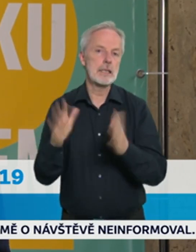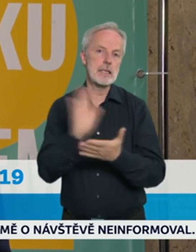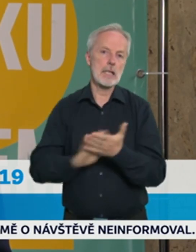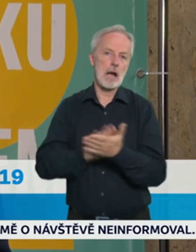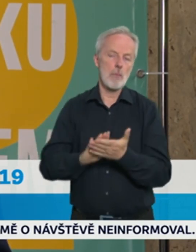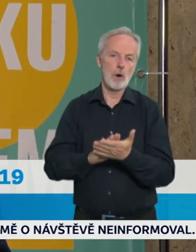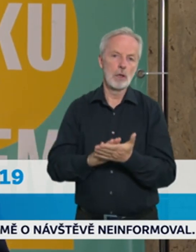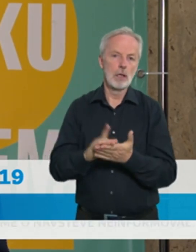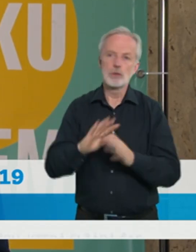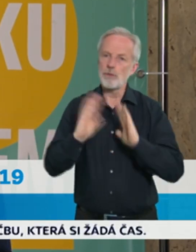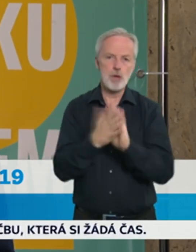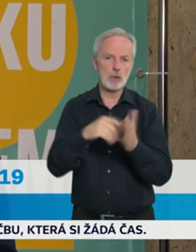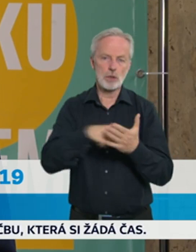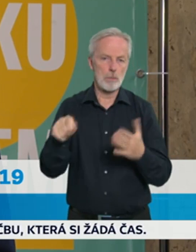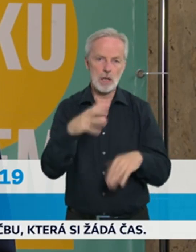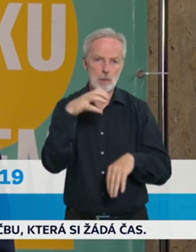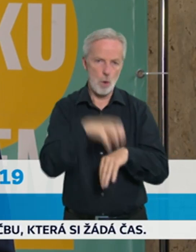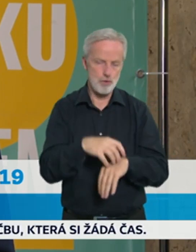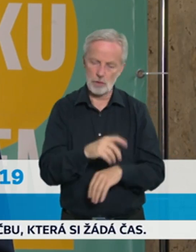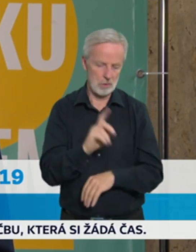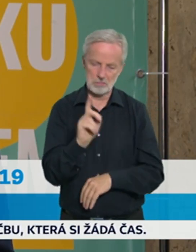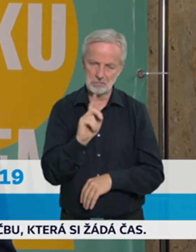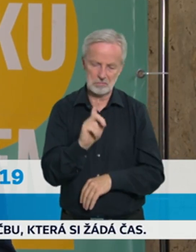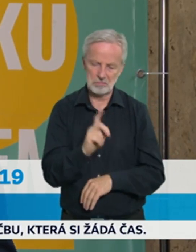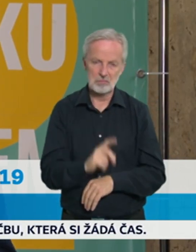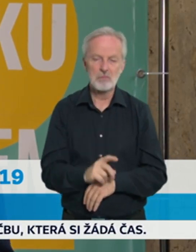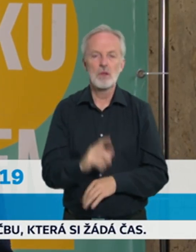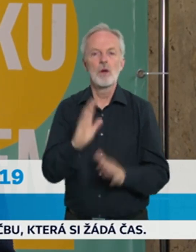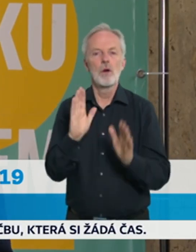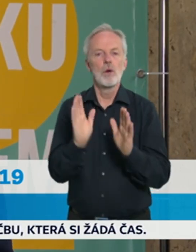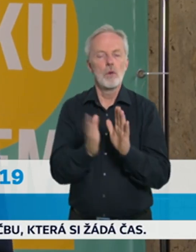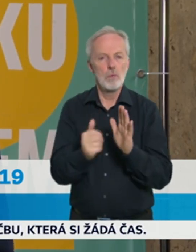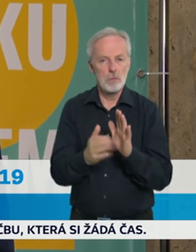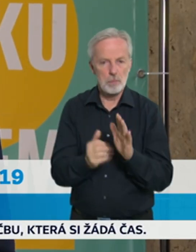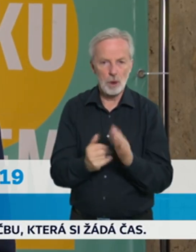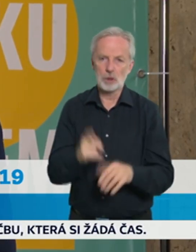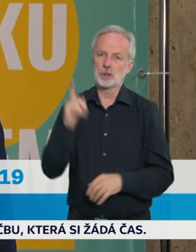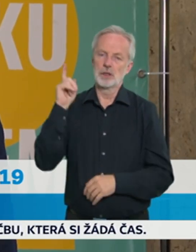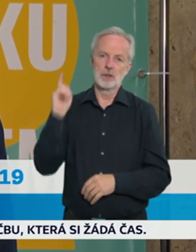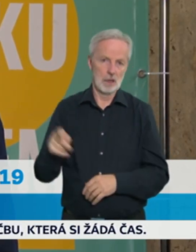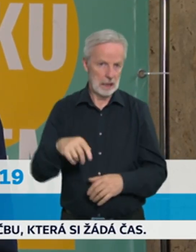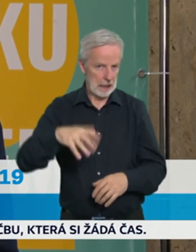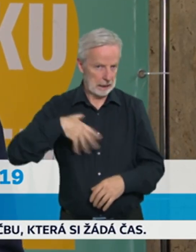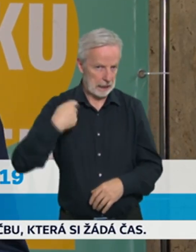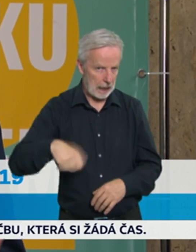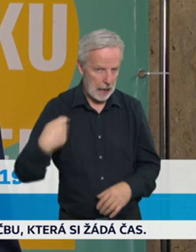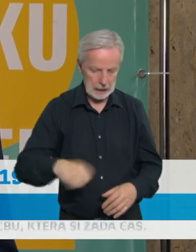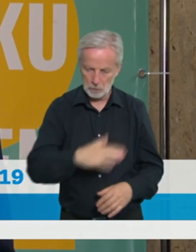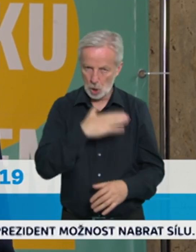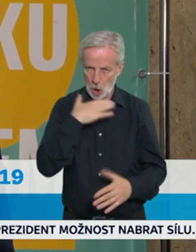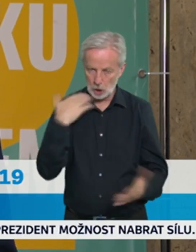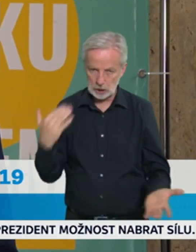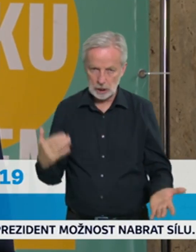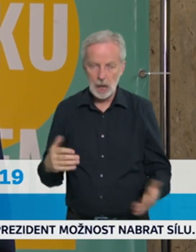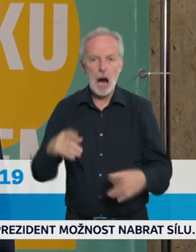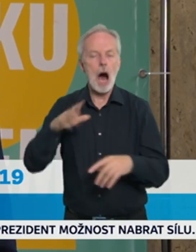pojištění. Zaprvé kvůli tomu, že samozřejmě ten dopad do systému veřejného zdravotního pojištění je velmi výrazný a je otázka, jestli